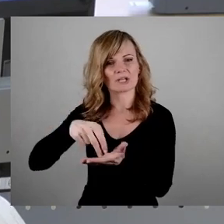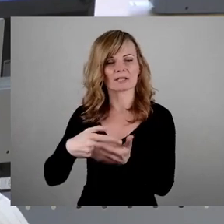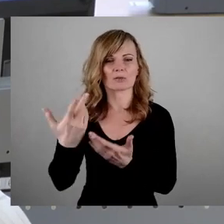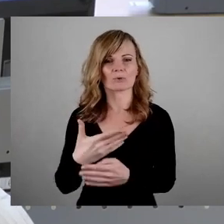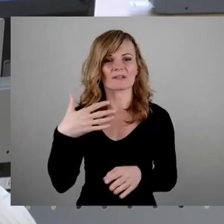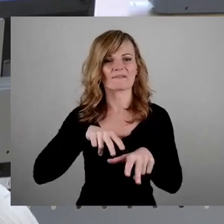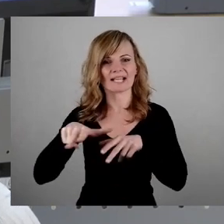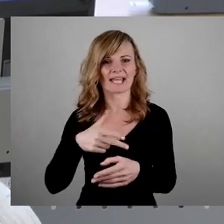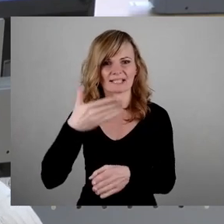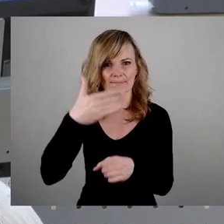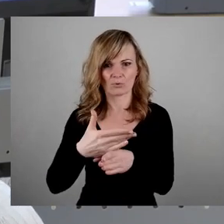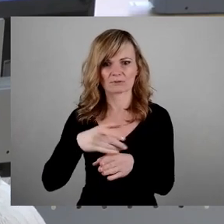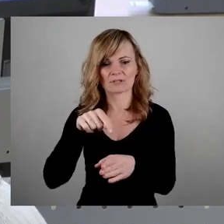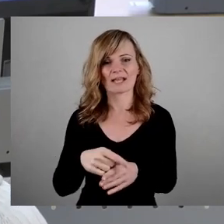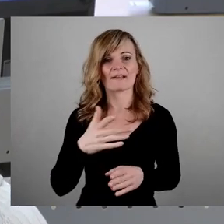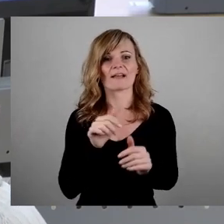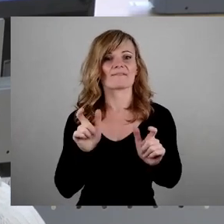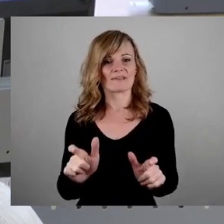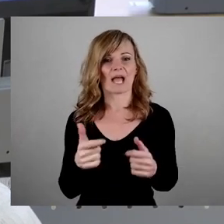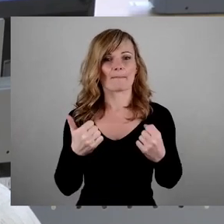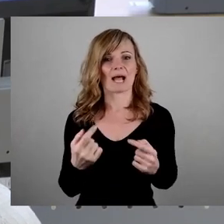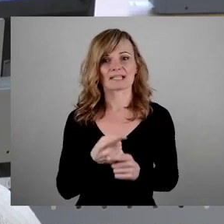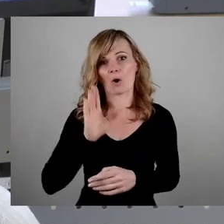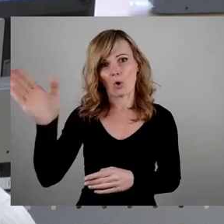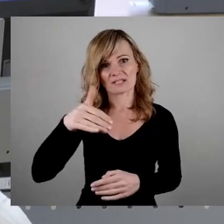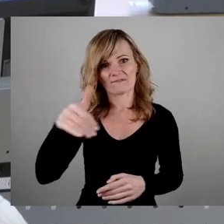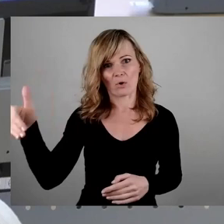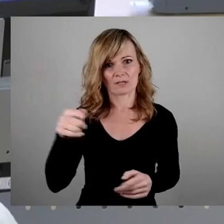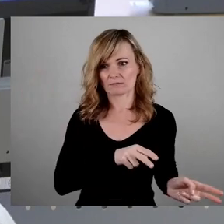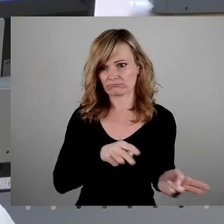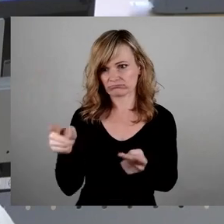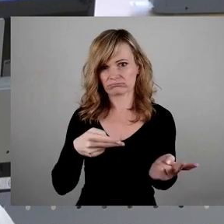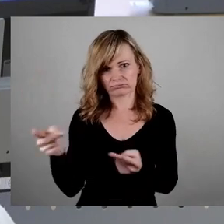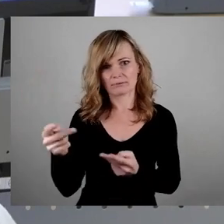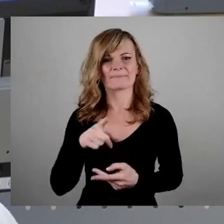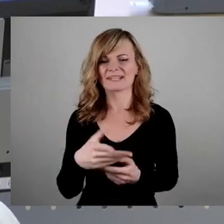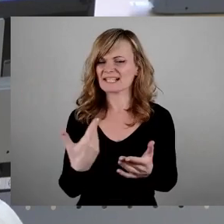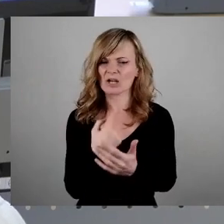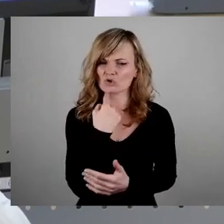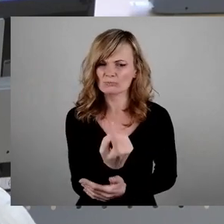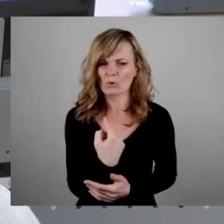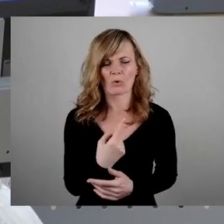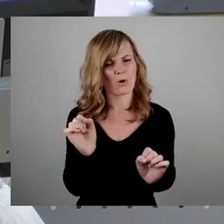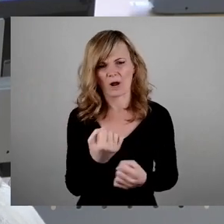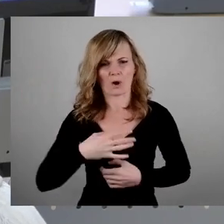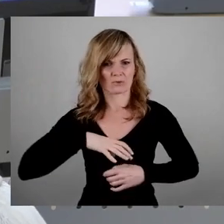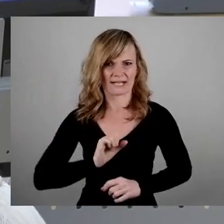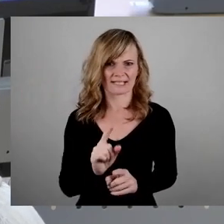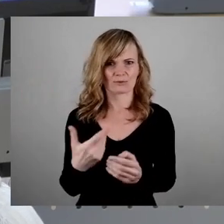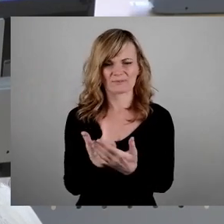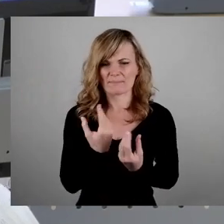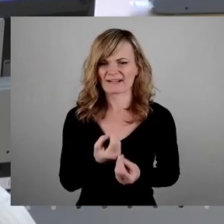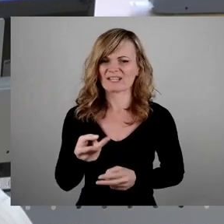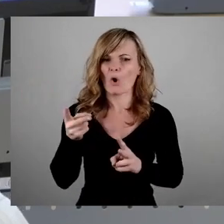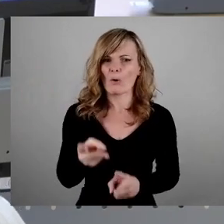an die Ostfront. Der Spruch ist auch auf eine andere Art und Weise unerträglich und nährt das Opfernarrativ. Warum? Weil